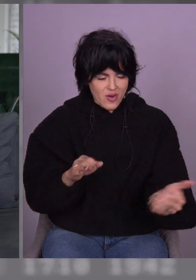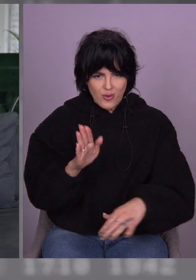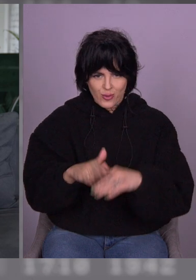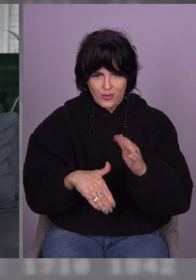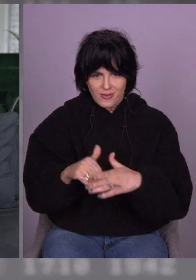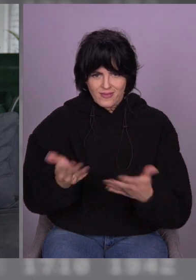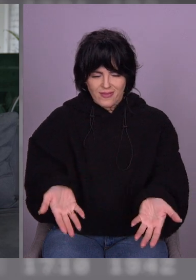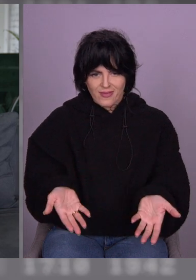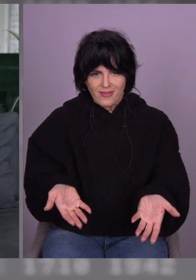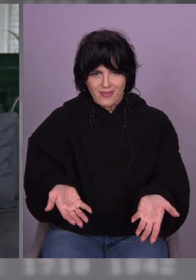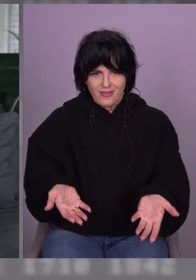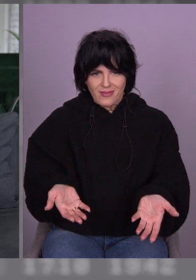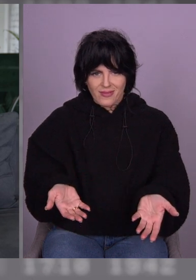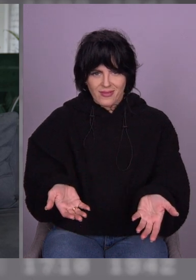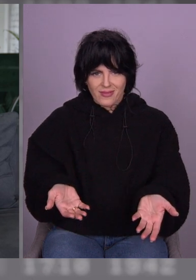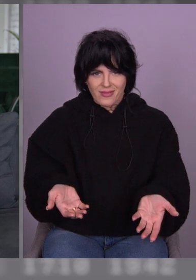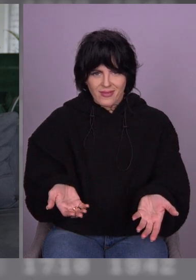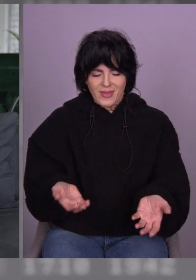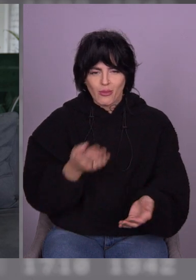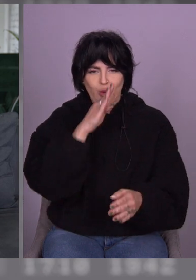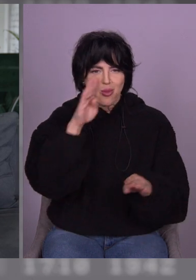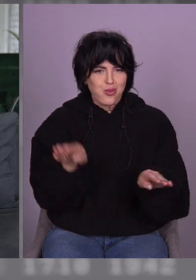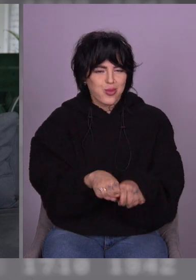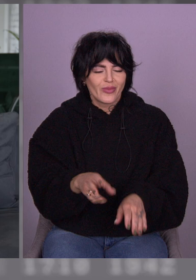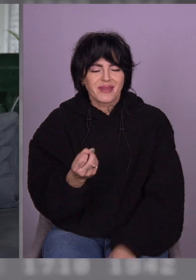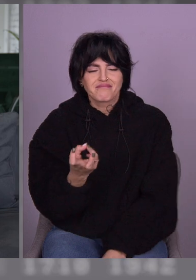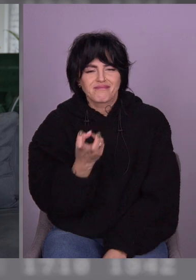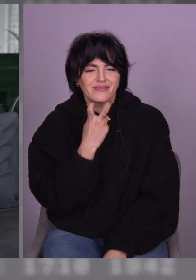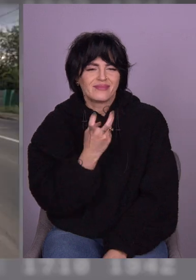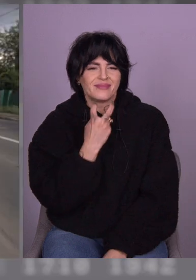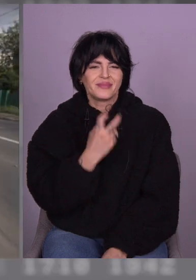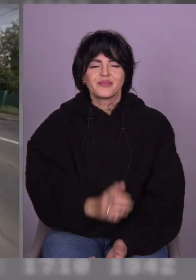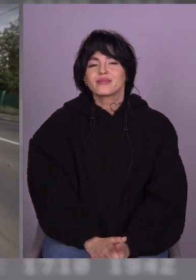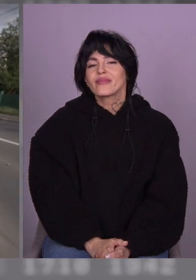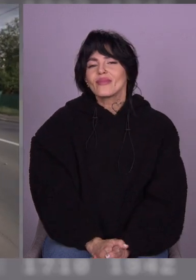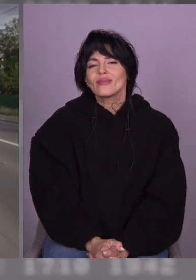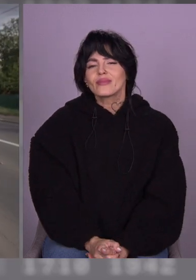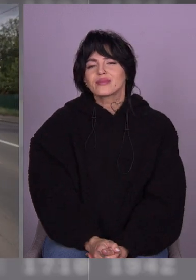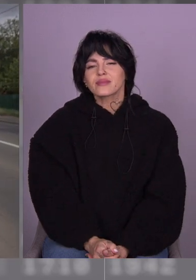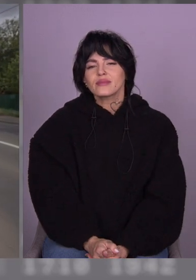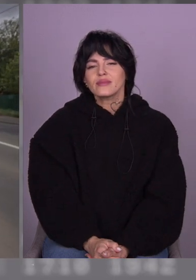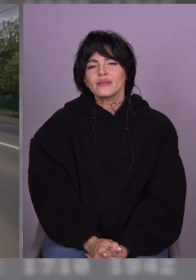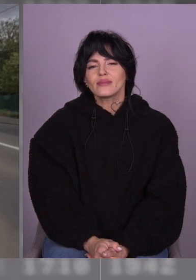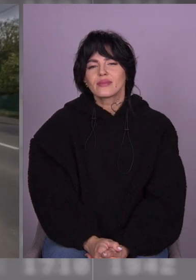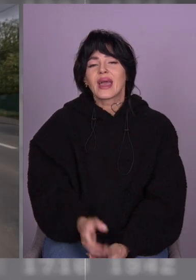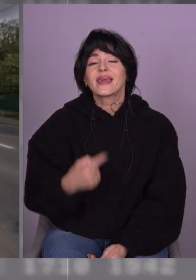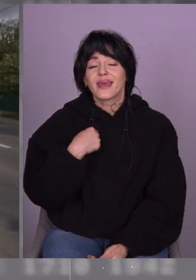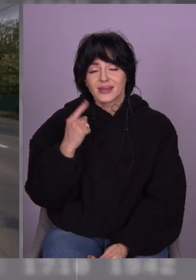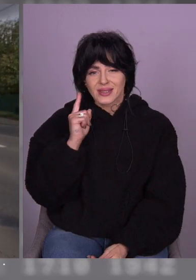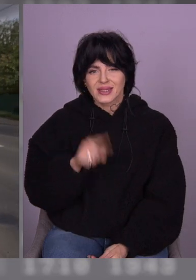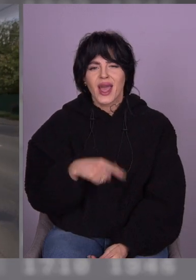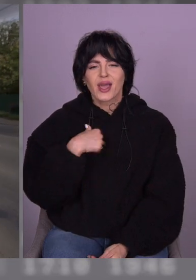Він, тобто, на своїй огірки сказав, що в нього смачніші. Та я не зомневаюсь, я ще у вас куштую, я вже